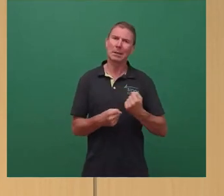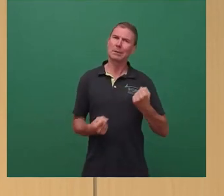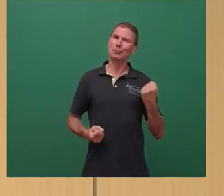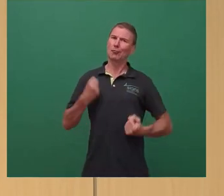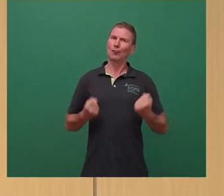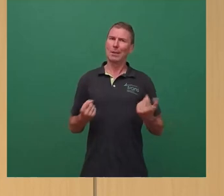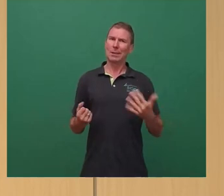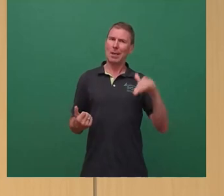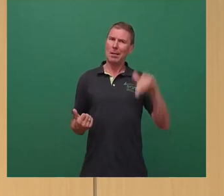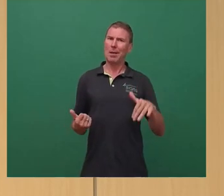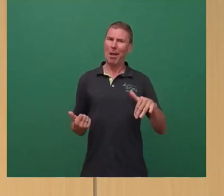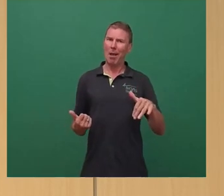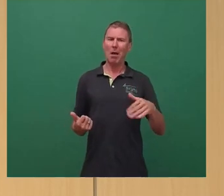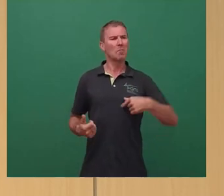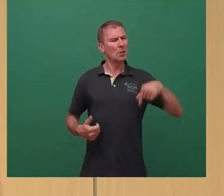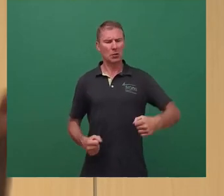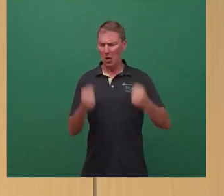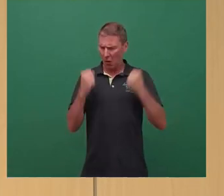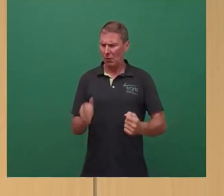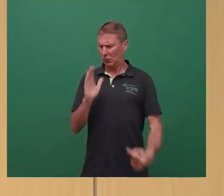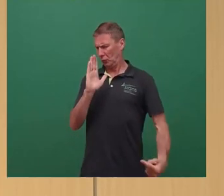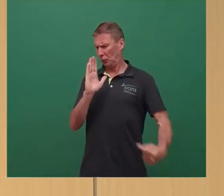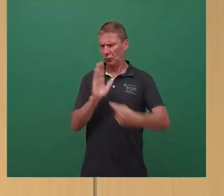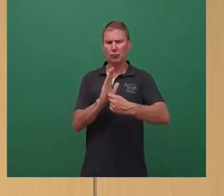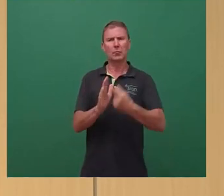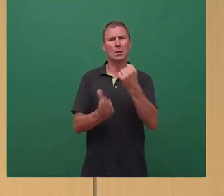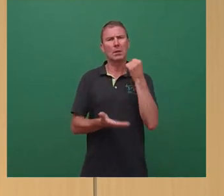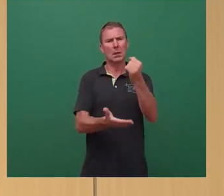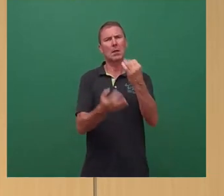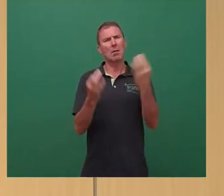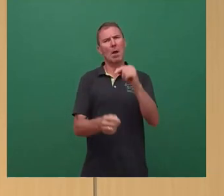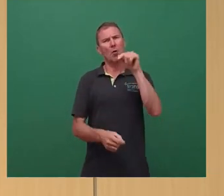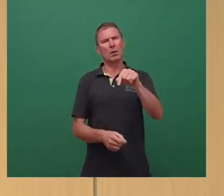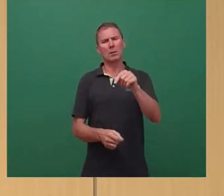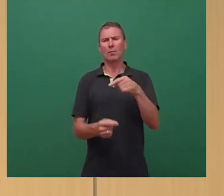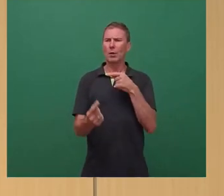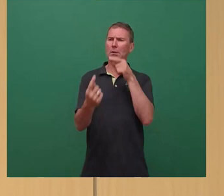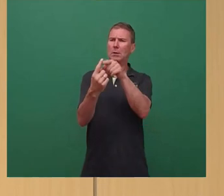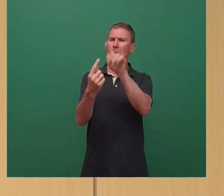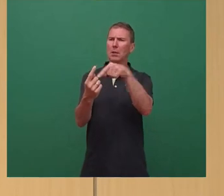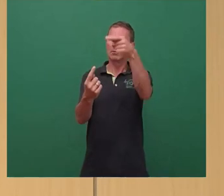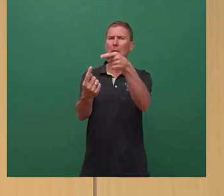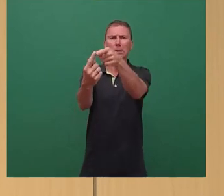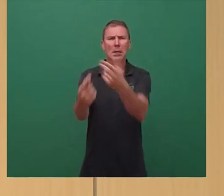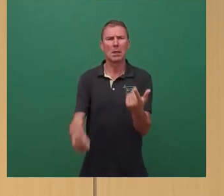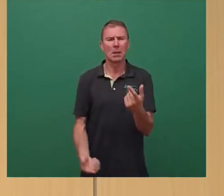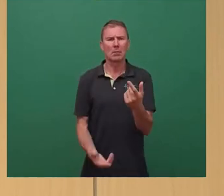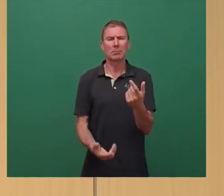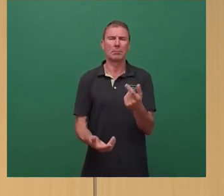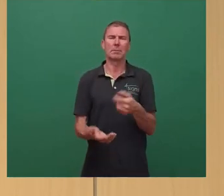hier auch jetzt schon zu ganz festen Beträgen zu kommen, wo man sagt, das brauchen wir für dieses Ziel und das brauchen wir vielleicht für das Ziel oben drüber.